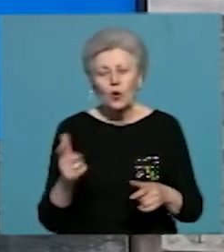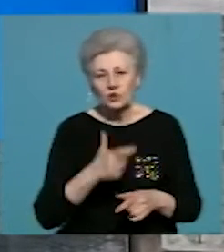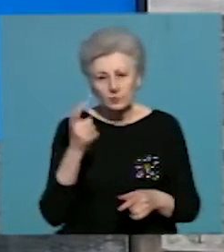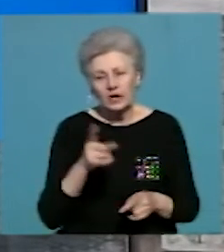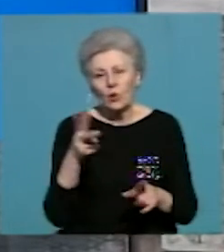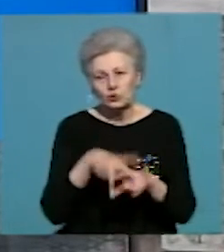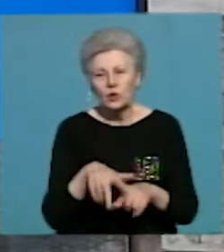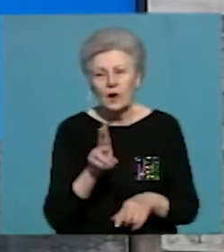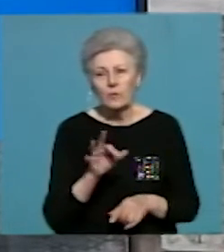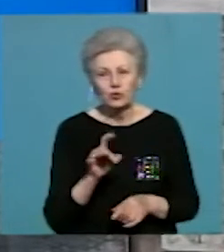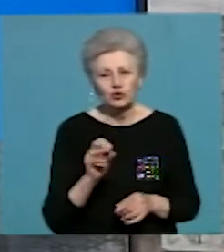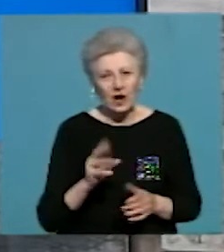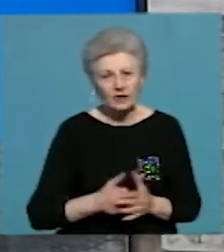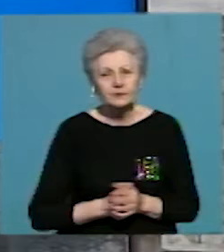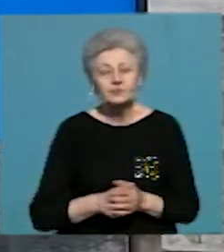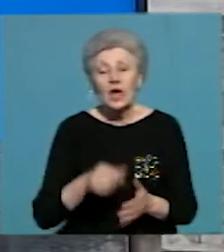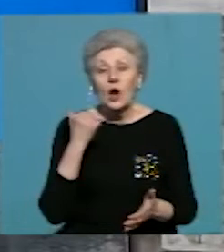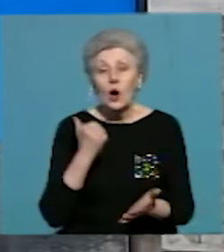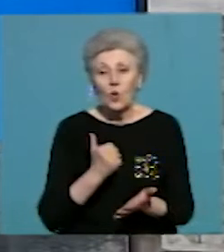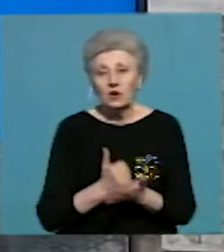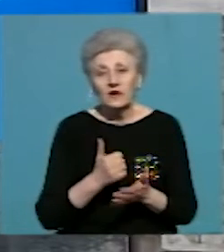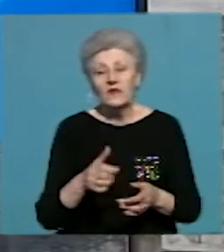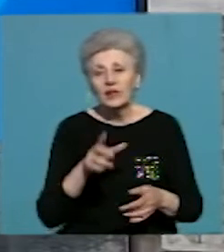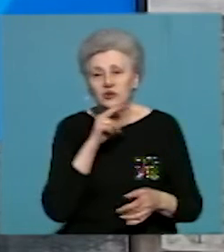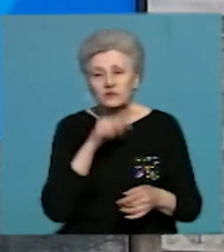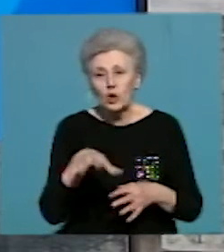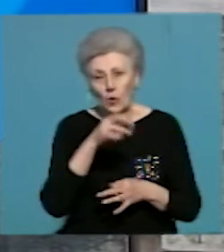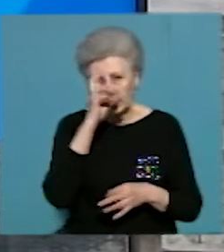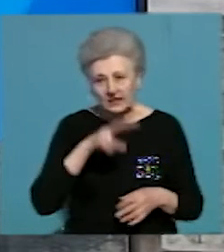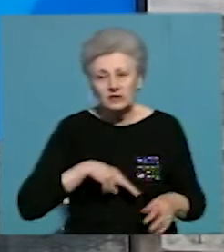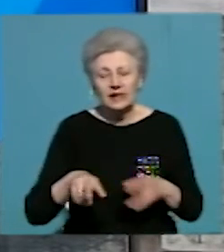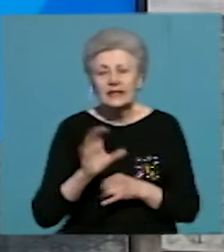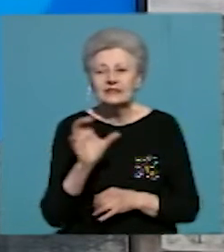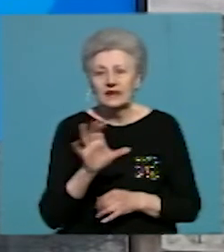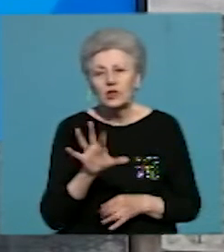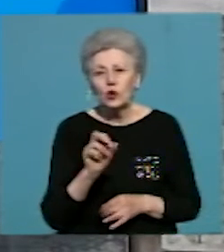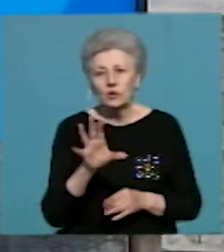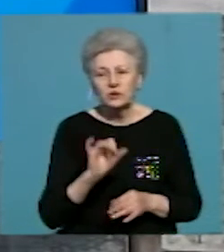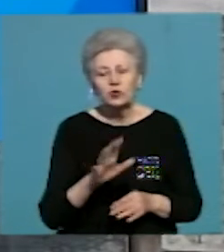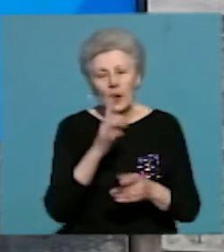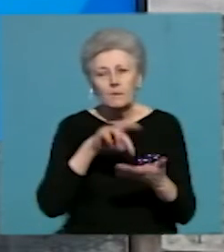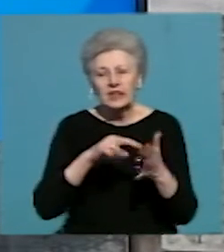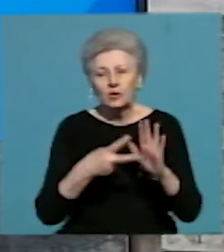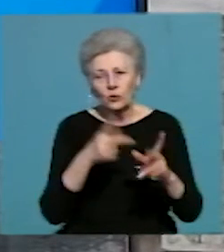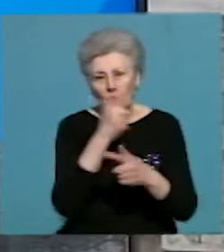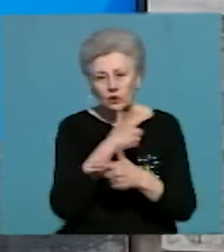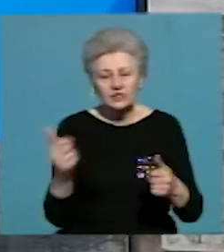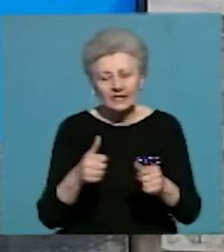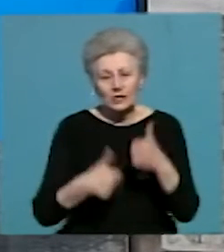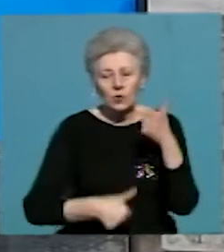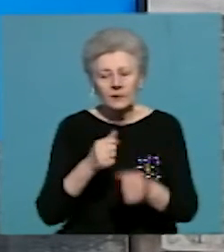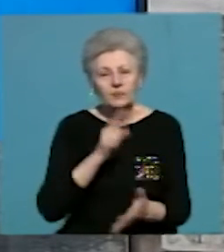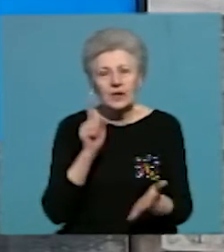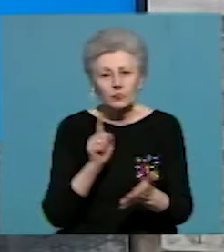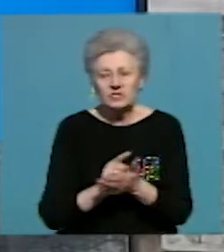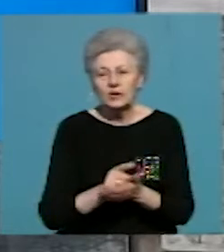Пуршага. Голова Чернівецької облдержадміністрації Сергій Осачук планує оголосити конкурс на посаду директора департаменту